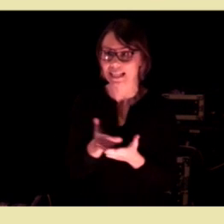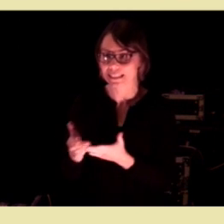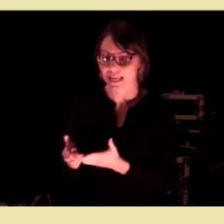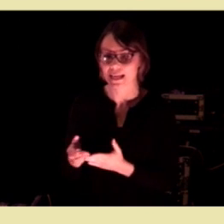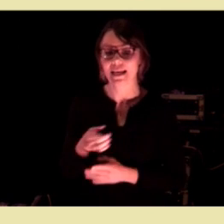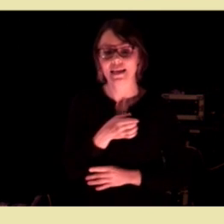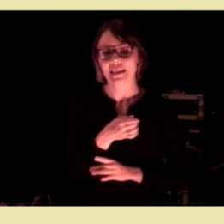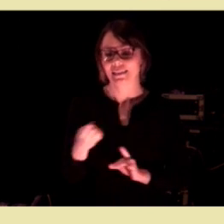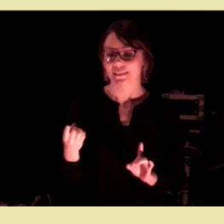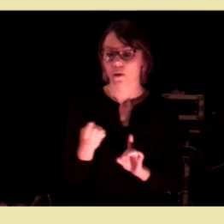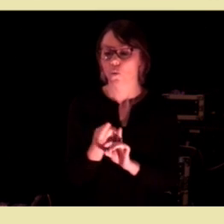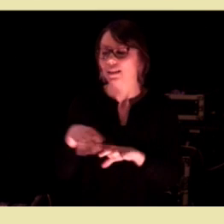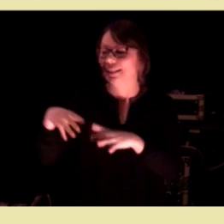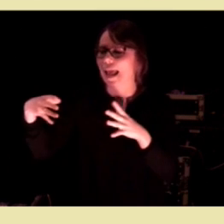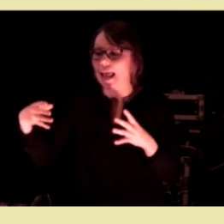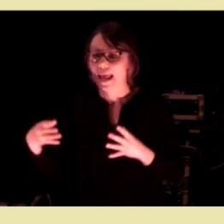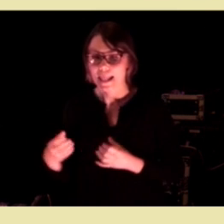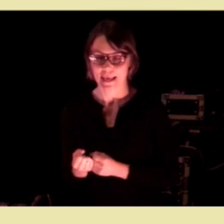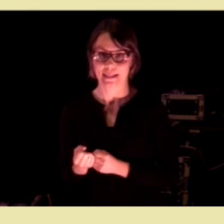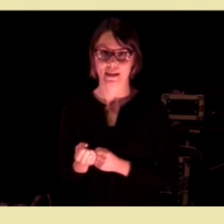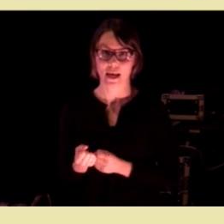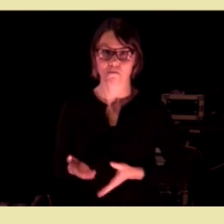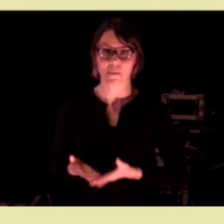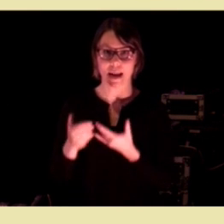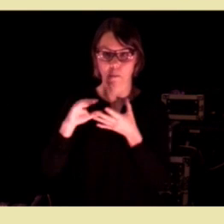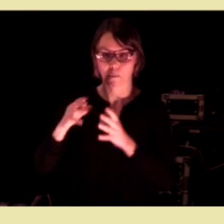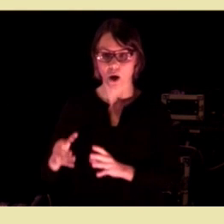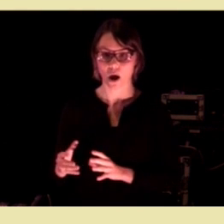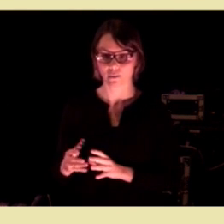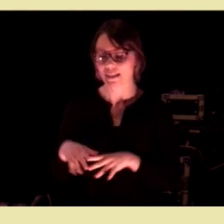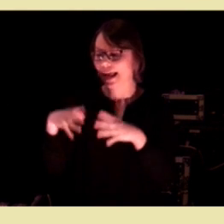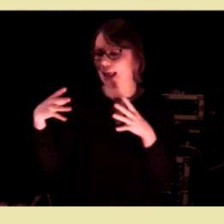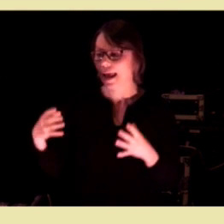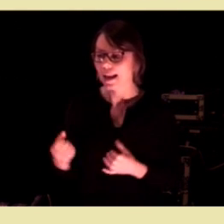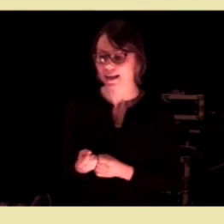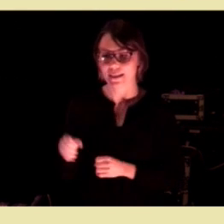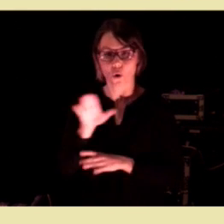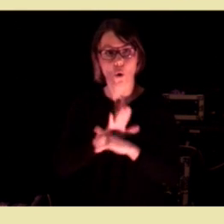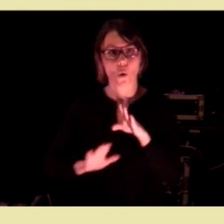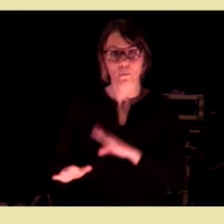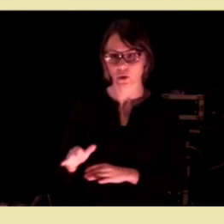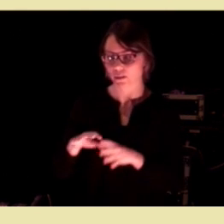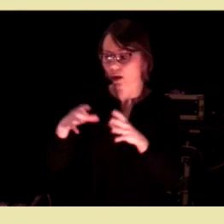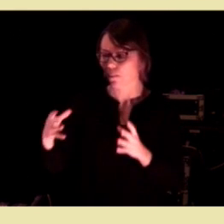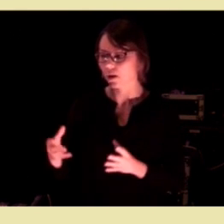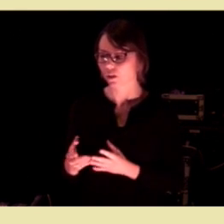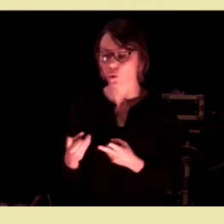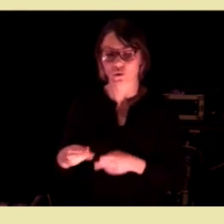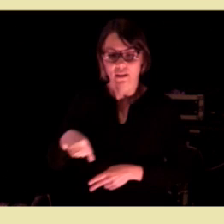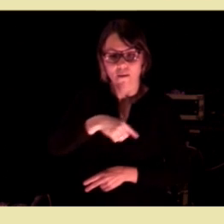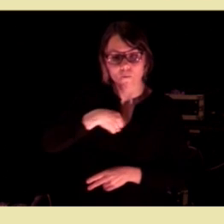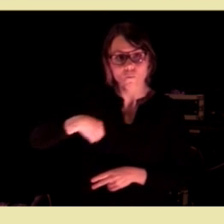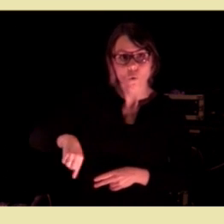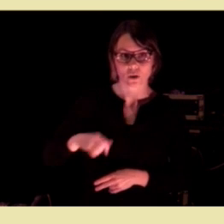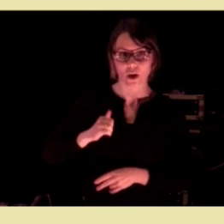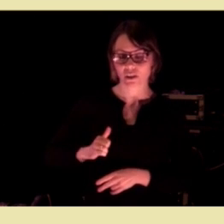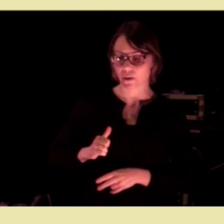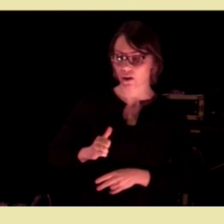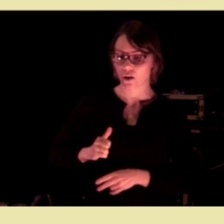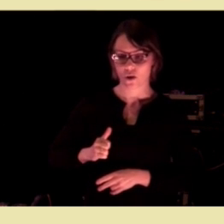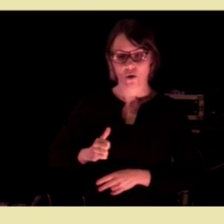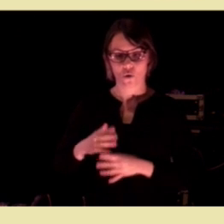de skal møte et helhetlig hjelpeapparat, et helhetlig omsorgsapparat, og så er det vårt ansvar,